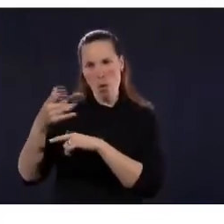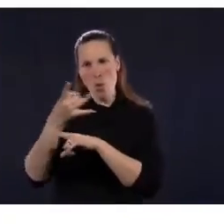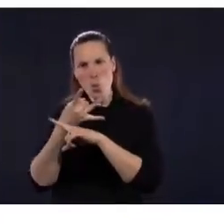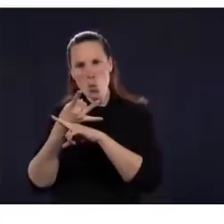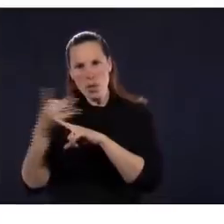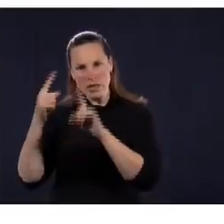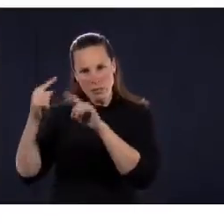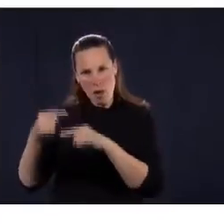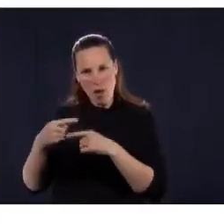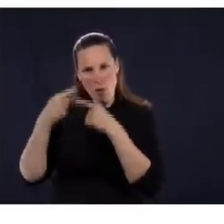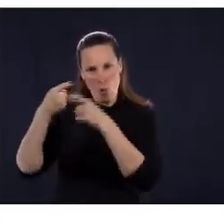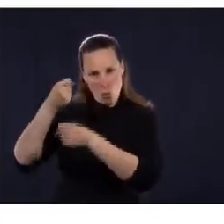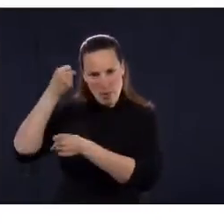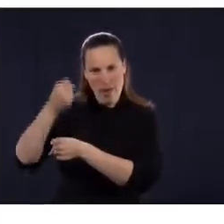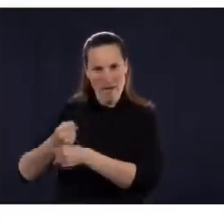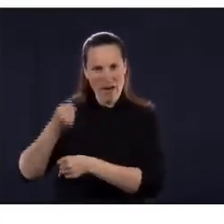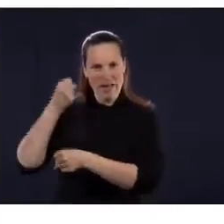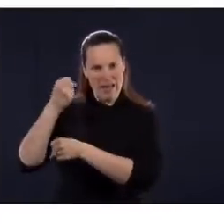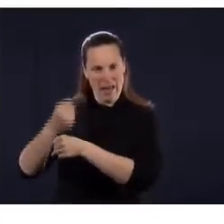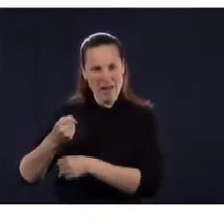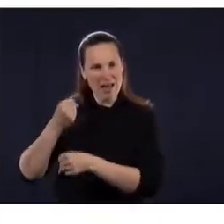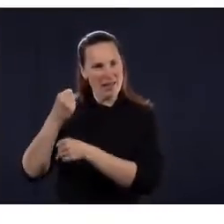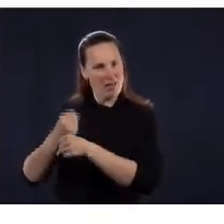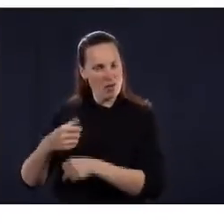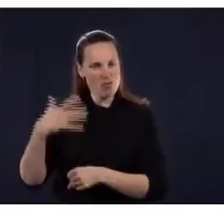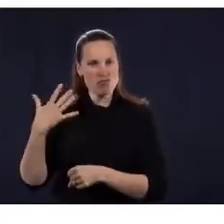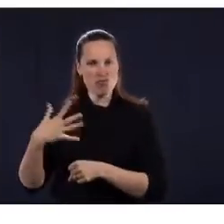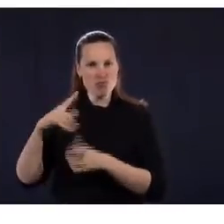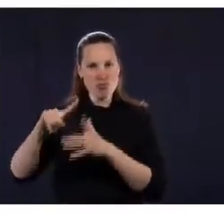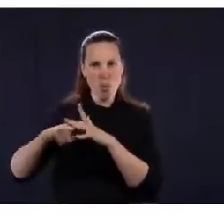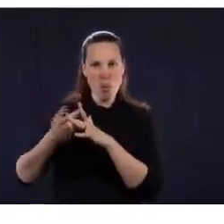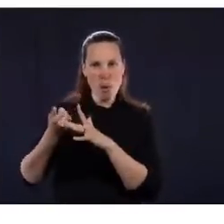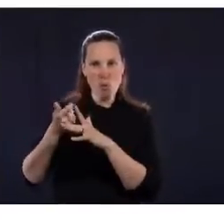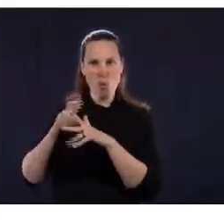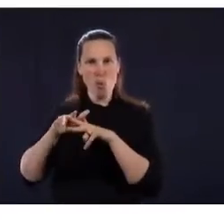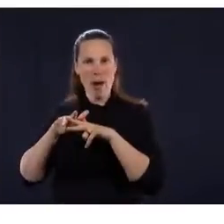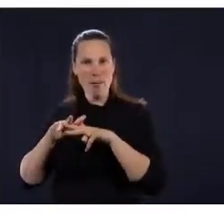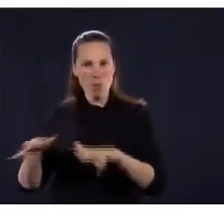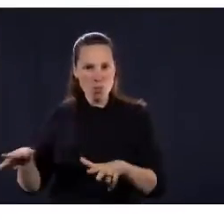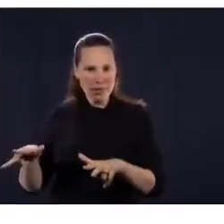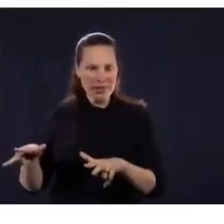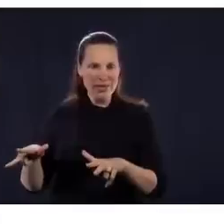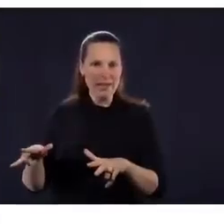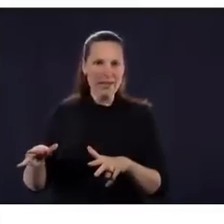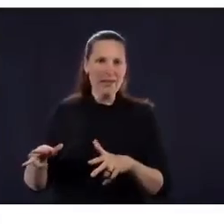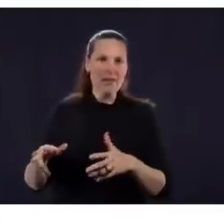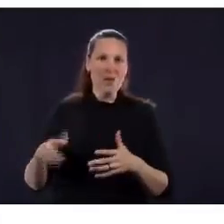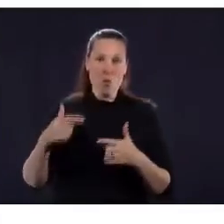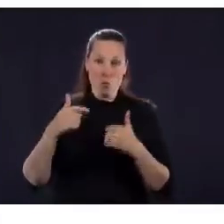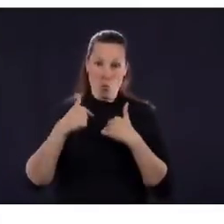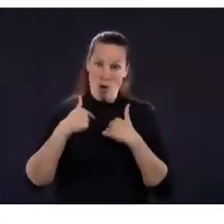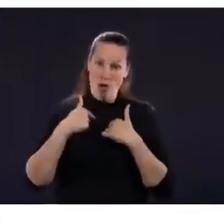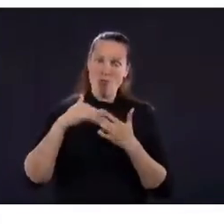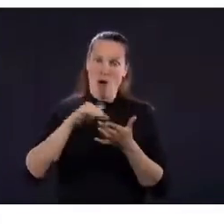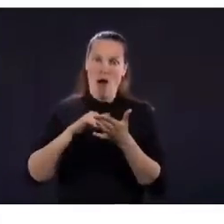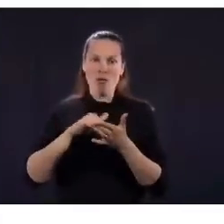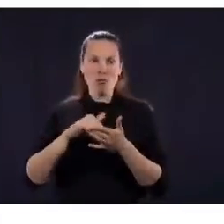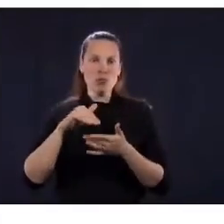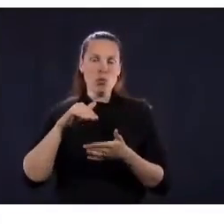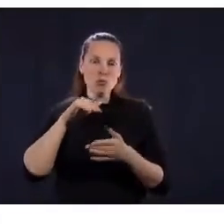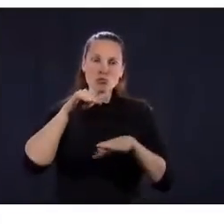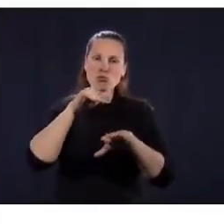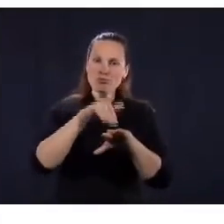déjà 8 000 personnes qui travaillent dans nos centres, là, qui sont inscrits